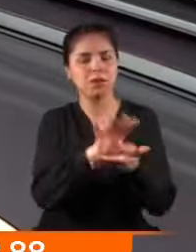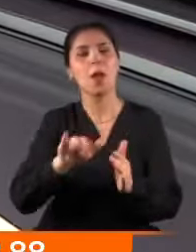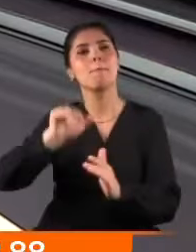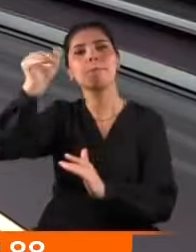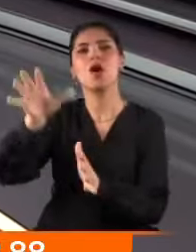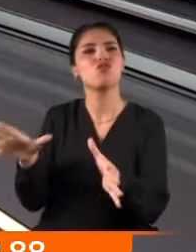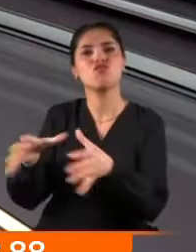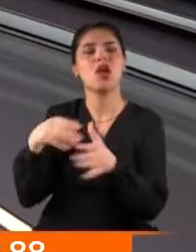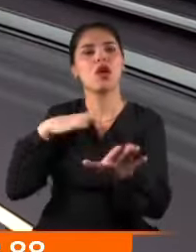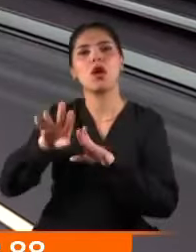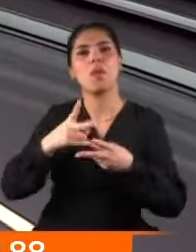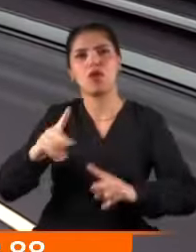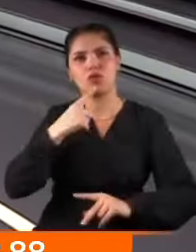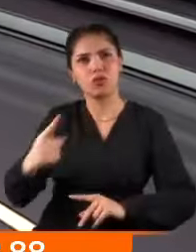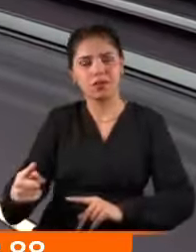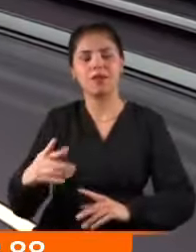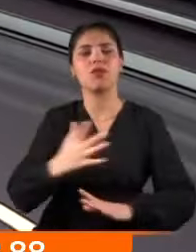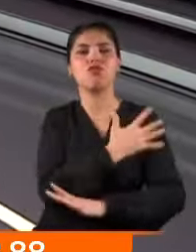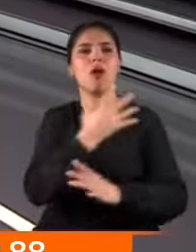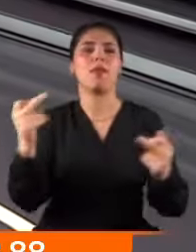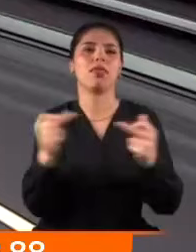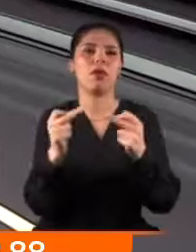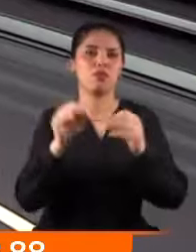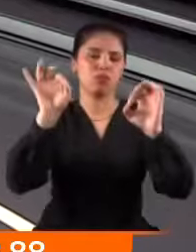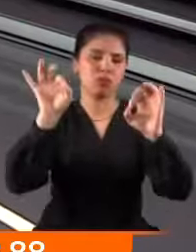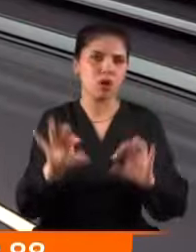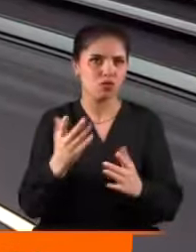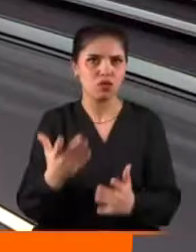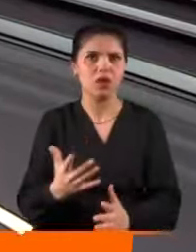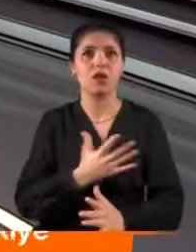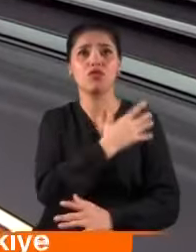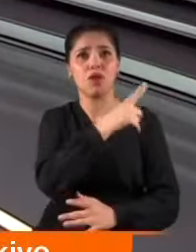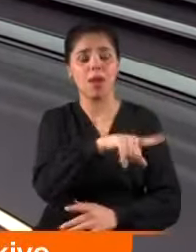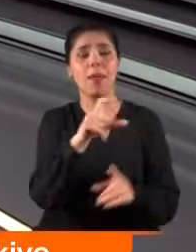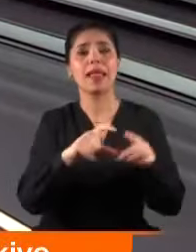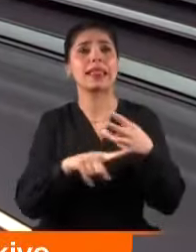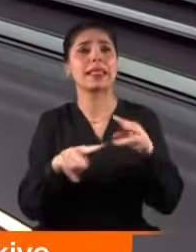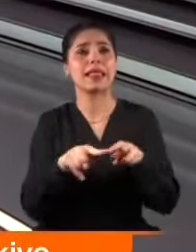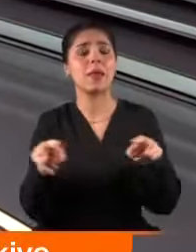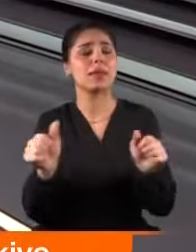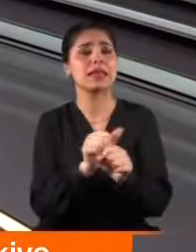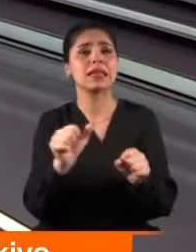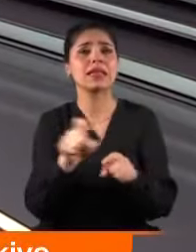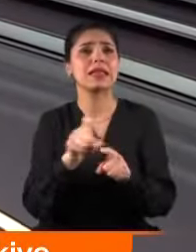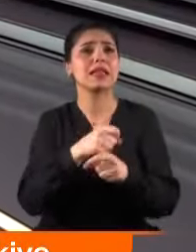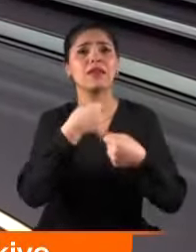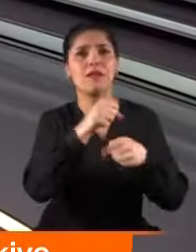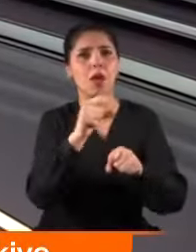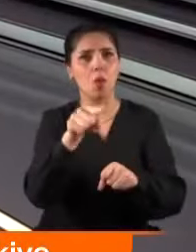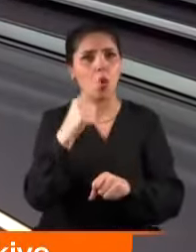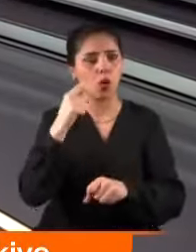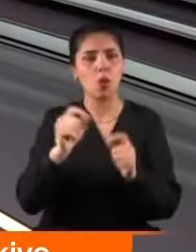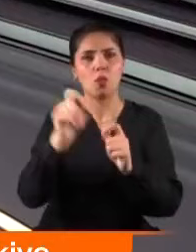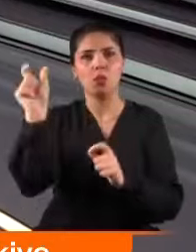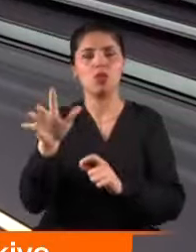Burcu Köksal da partisini karşı karşıya getirmişti. CHP'de ise DEM Parti'yi kızdırmamak adına dünden bu yana Köksal yönelik bir kampanya, bir linç